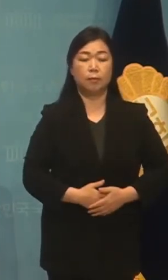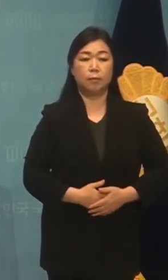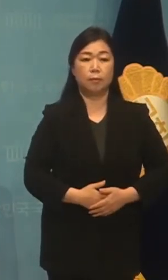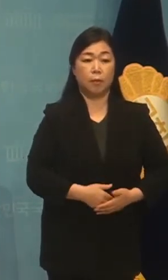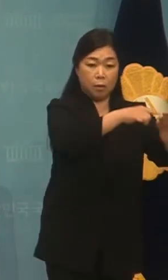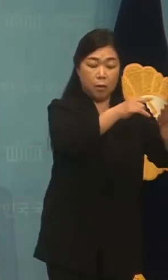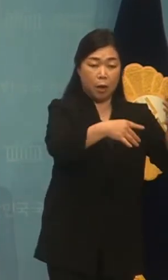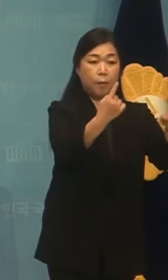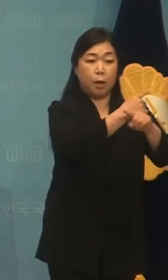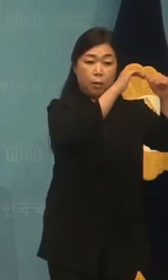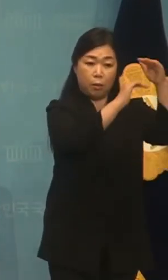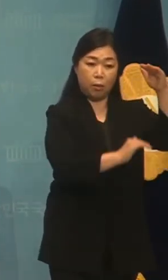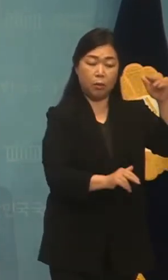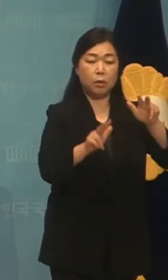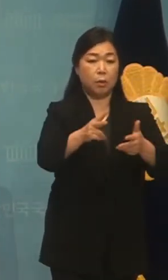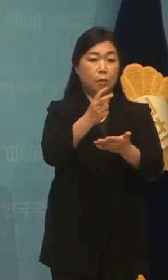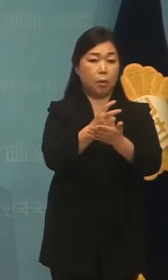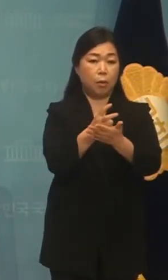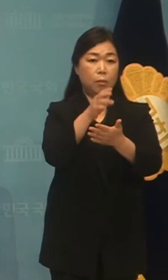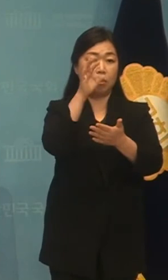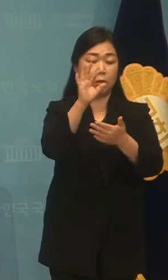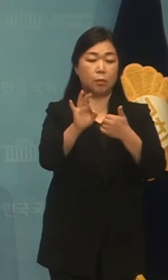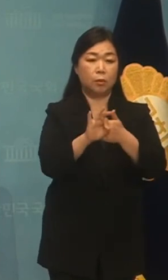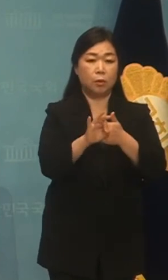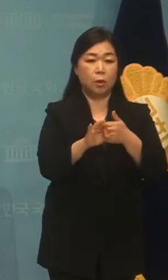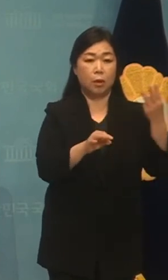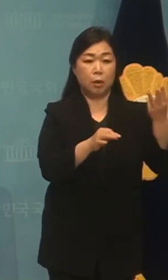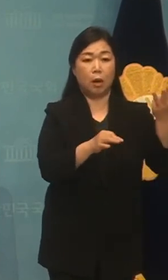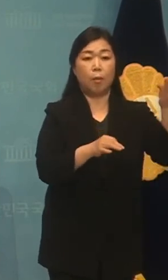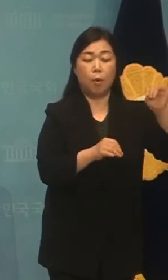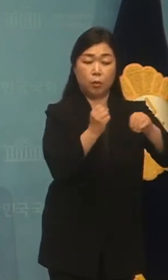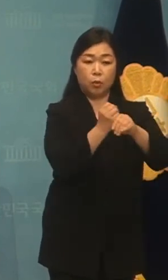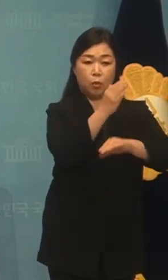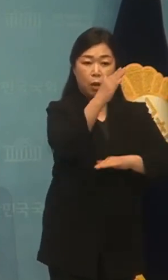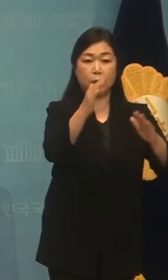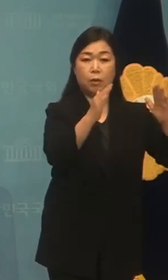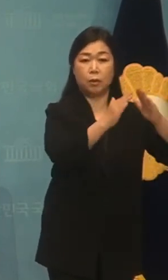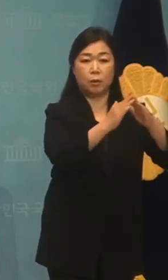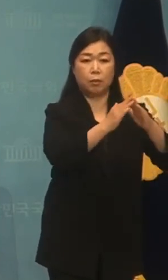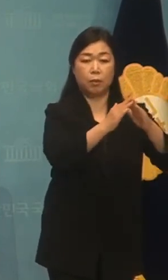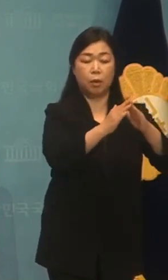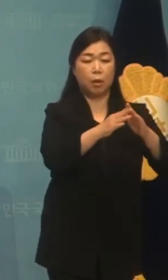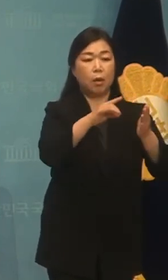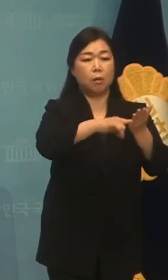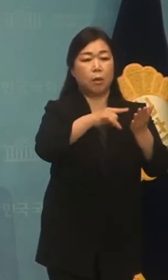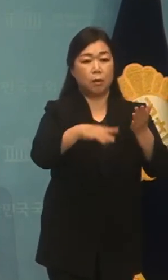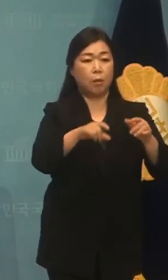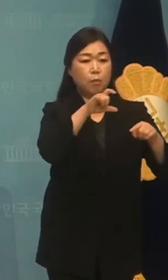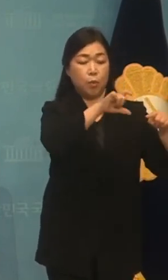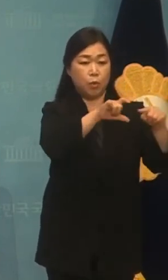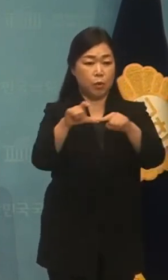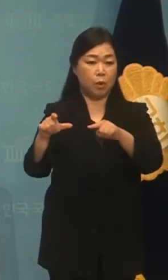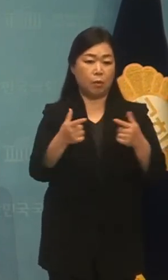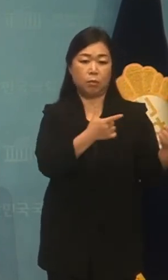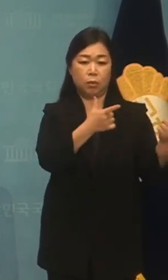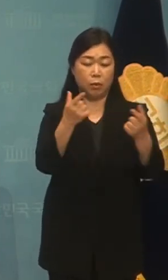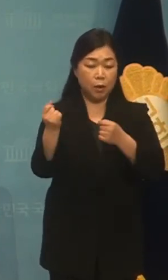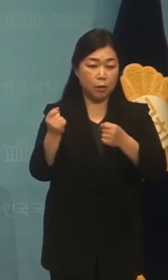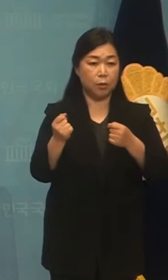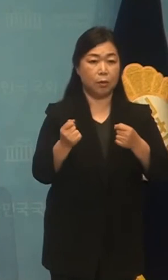재산세 개정형행법에서는 상업원을 초과하는 주택의 경우 과세 표준에 따라 일괄적으로